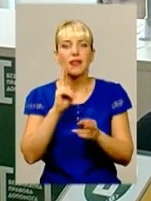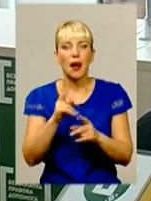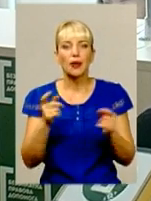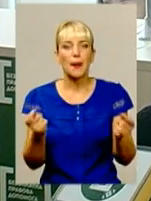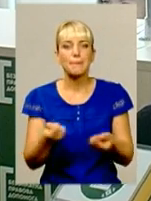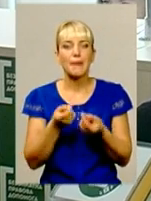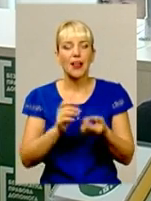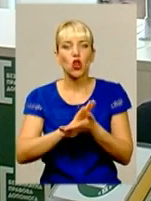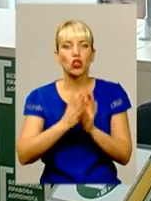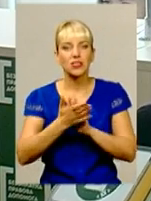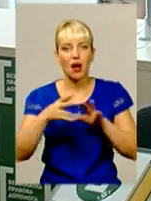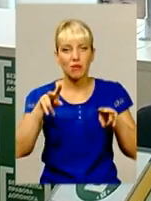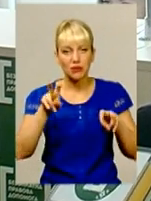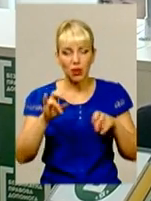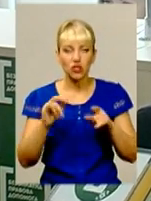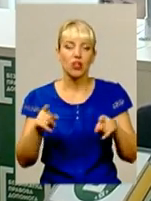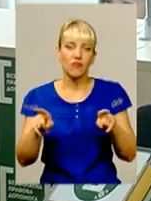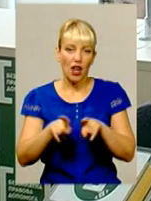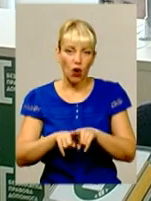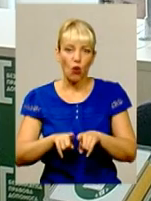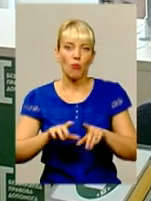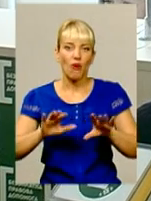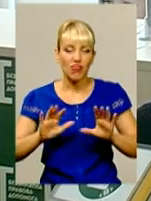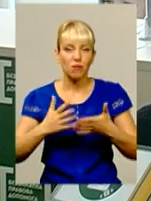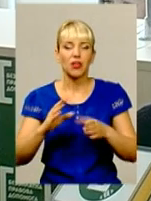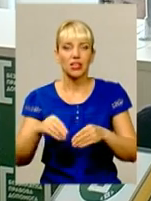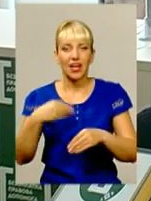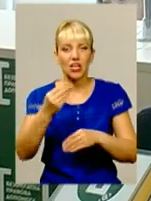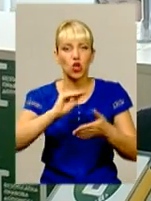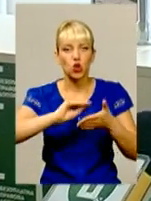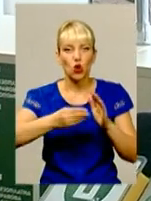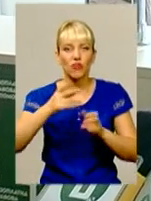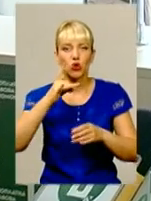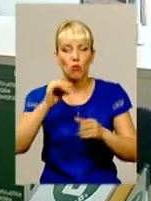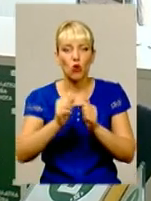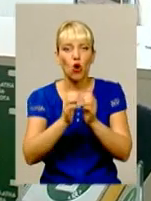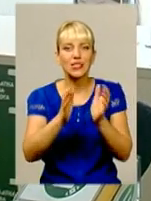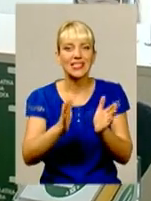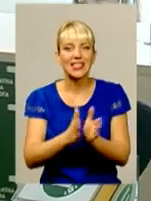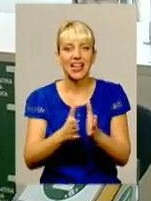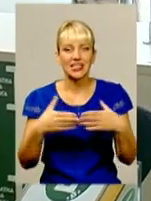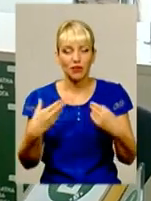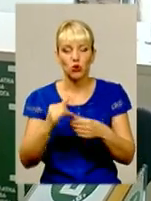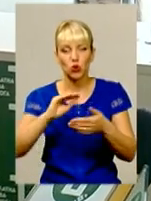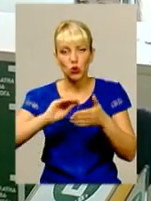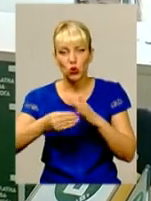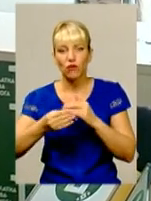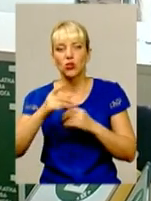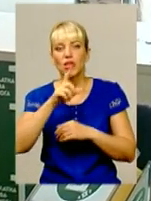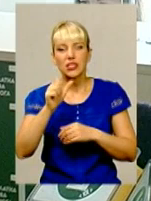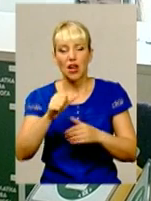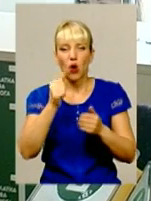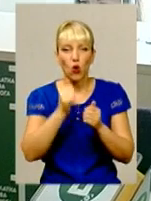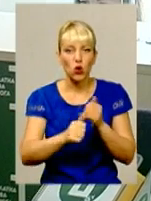вона подає до центру довідку про склад сім'ї і довідку про доходи кожного члена сім'ї за останніх 6